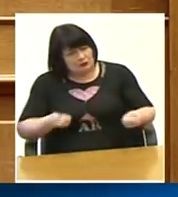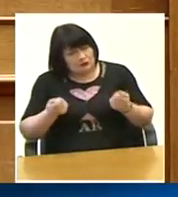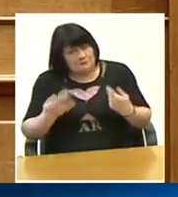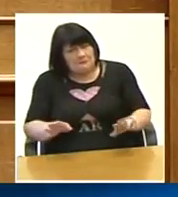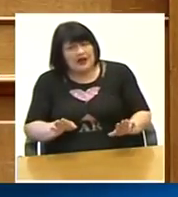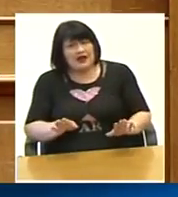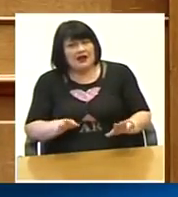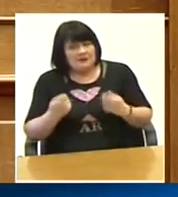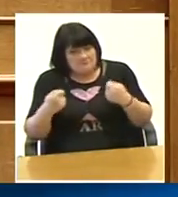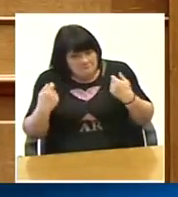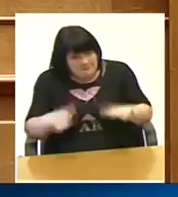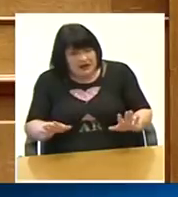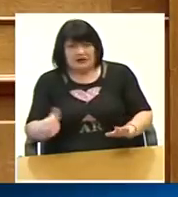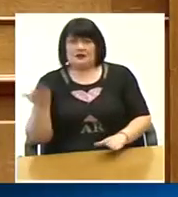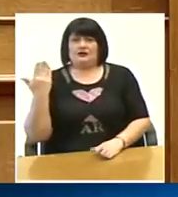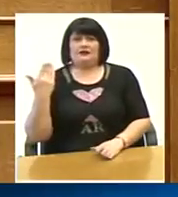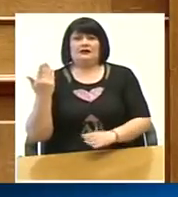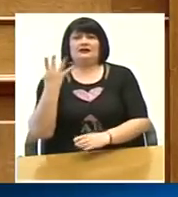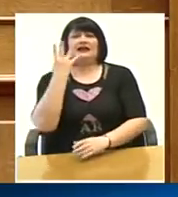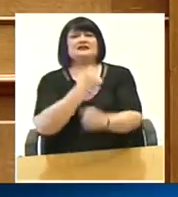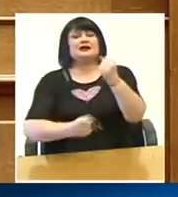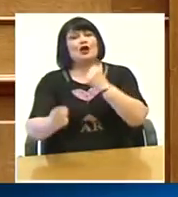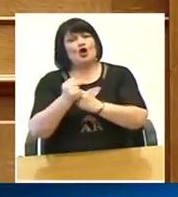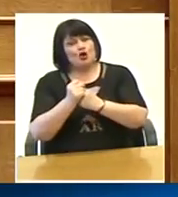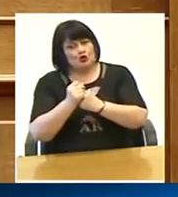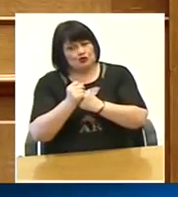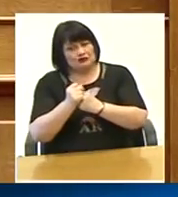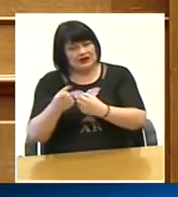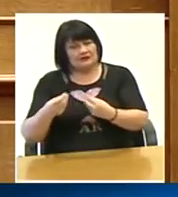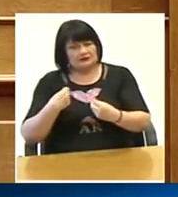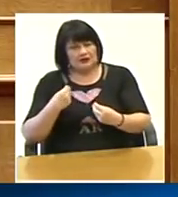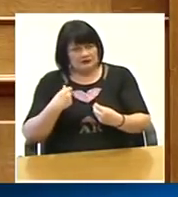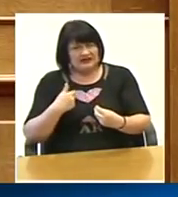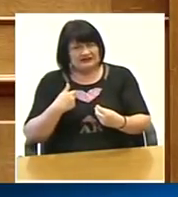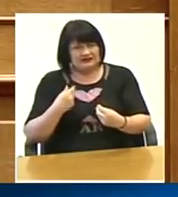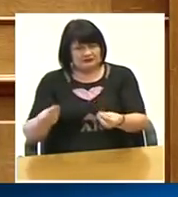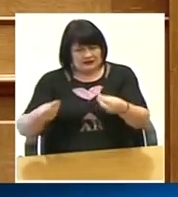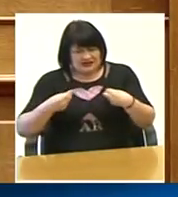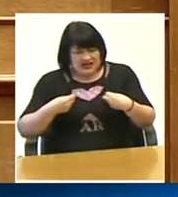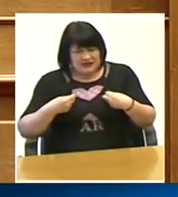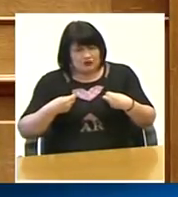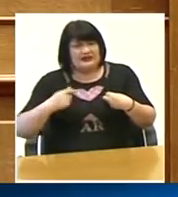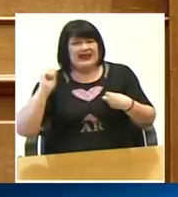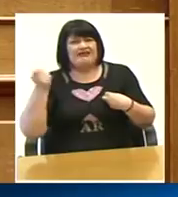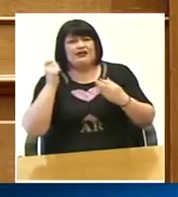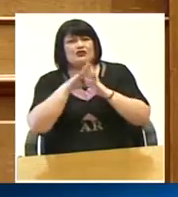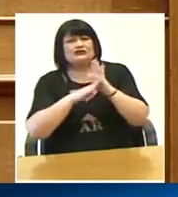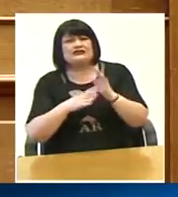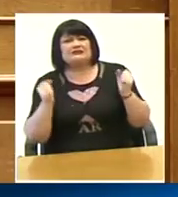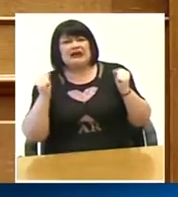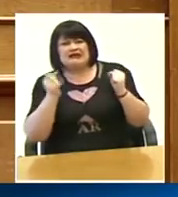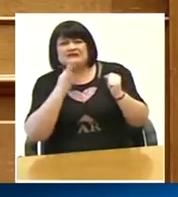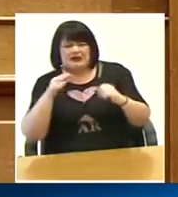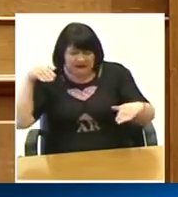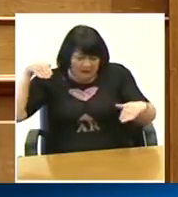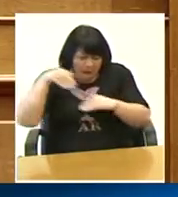τα προηγούμενα τέσσερα χρόνια όταν παραλάβαμε ένα σύστημα πρακτικά έτοιμο να καταρρέψει